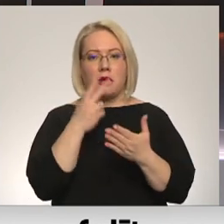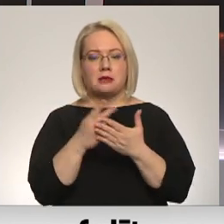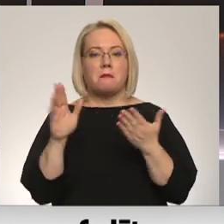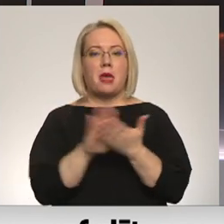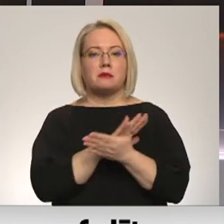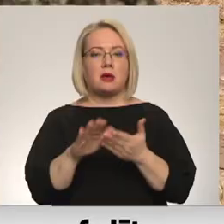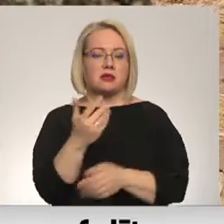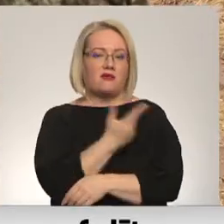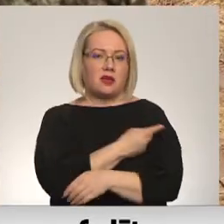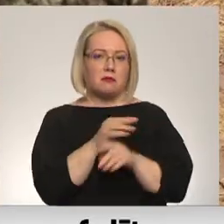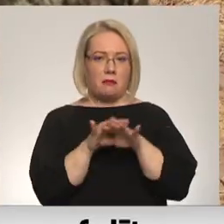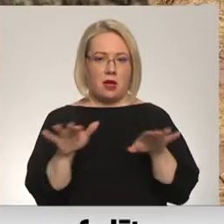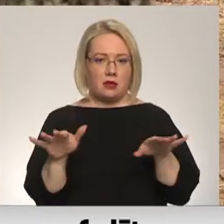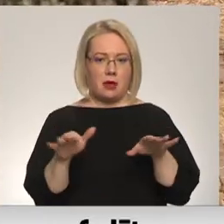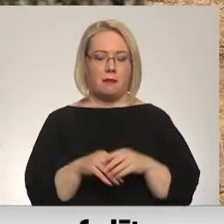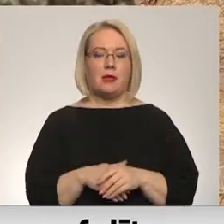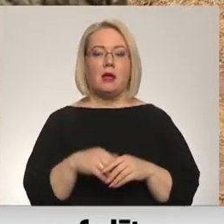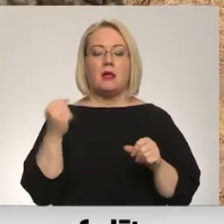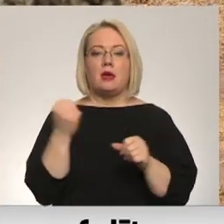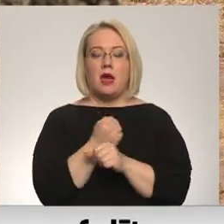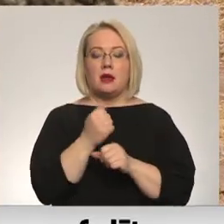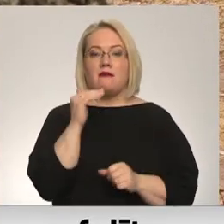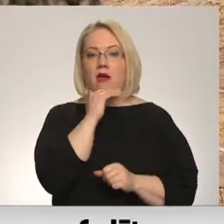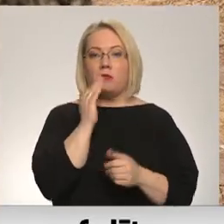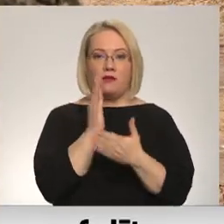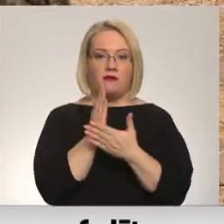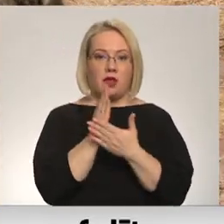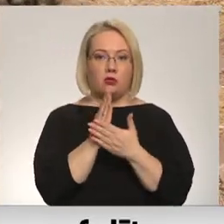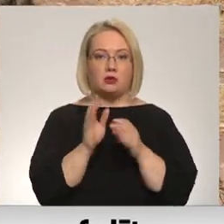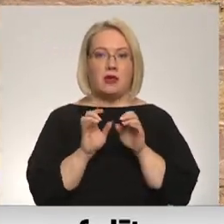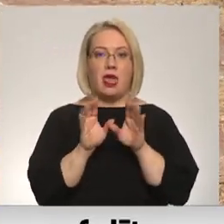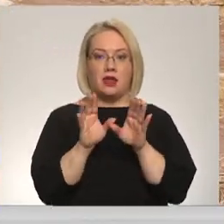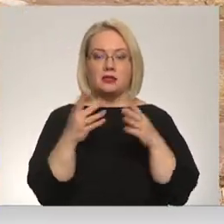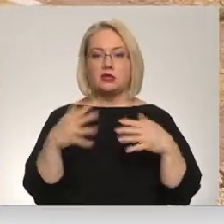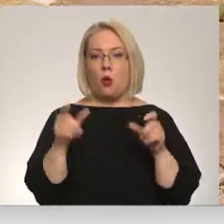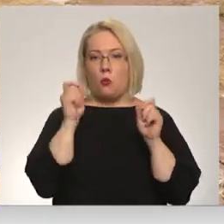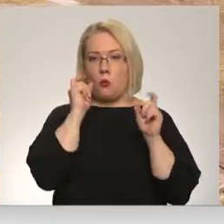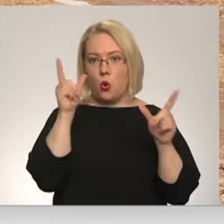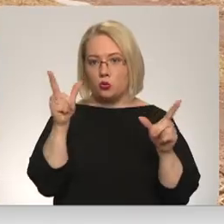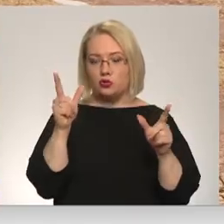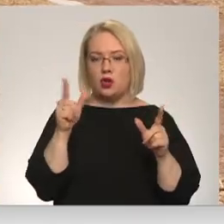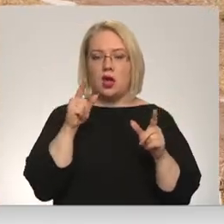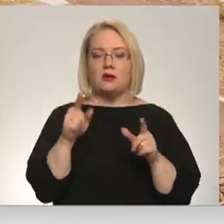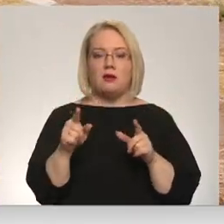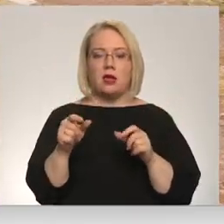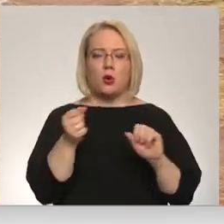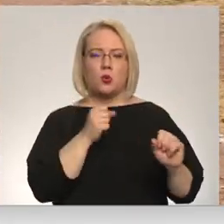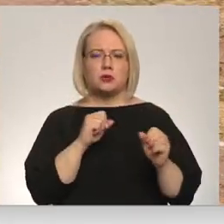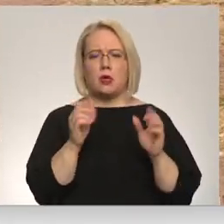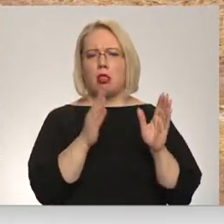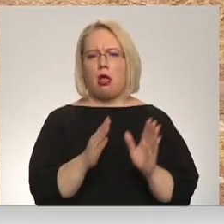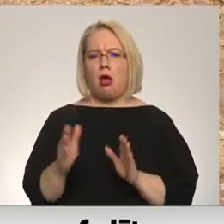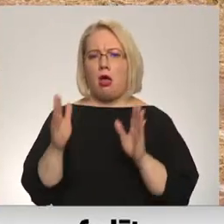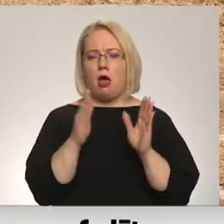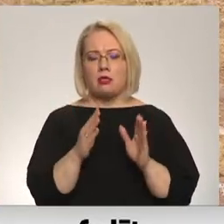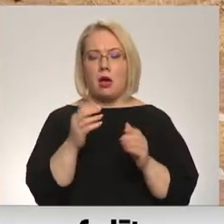bērniem. Lai arī ir februāra vīdus, ērces jau ir modušās. Kustības tām ir lēnas, bet galvenais